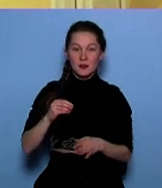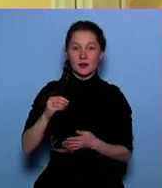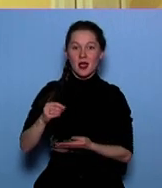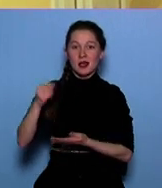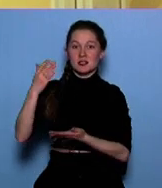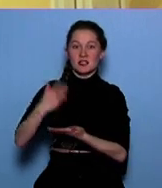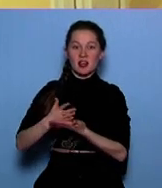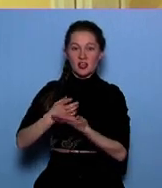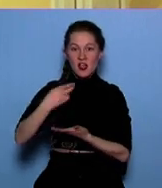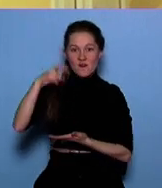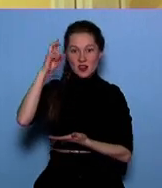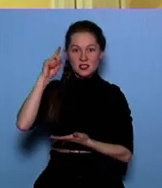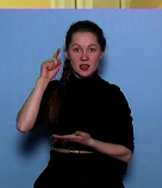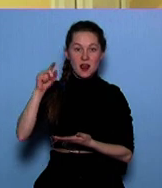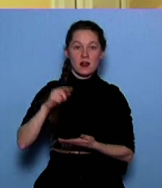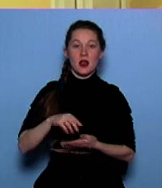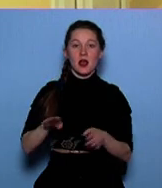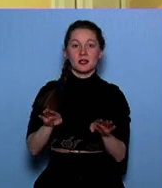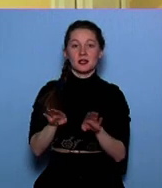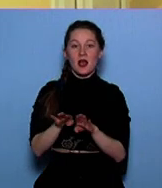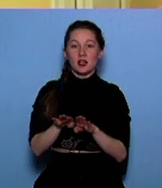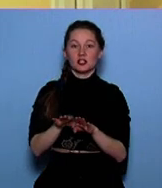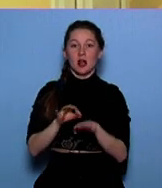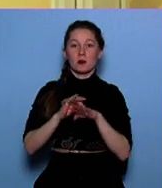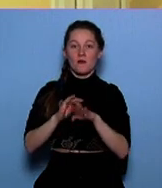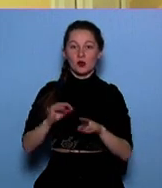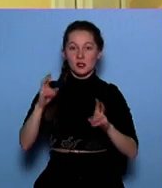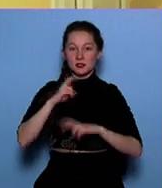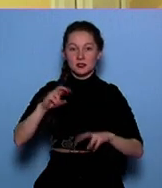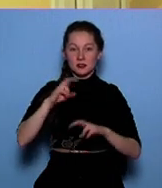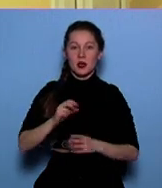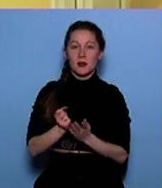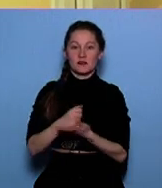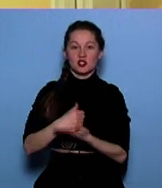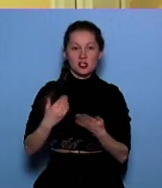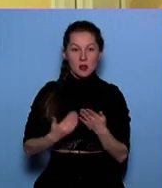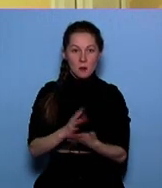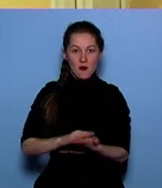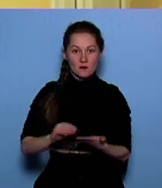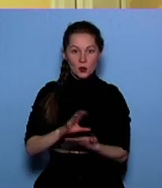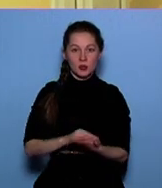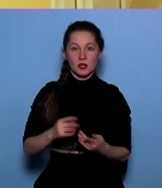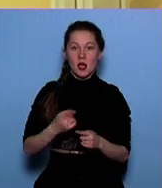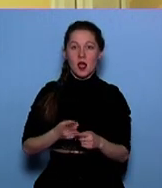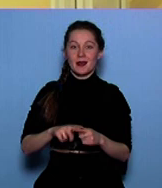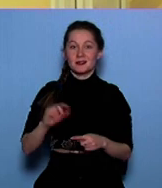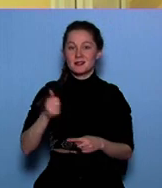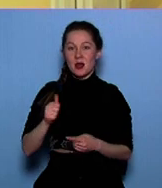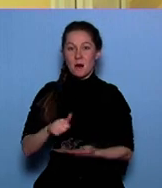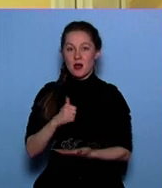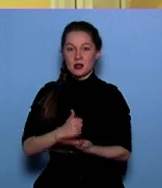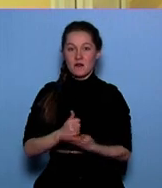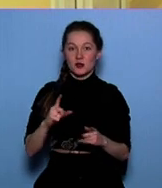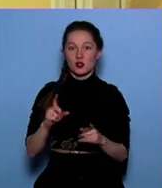страны. Проводится также подтверждение гистологического варианта. Потому что, ещё раз скажу, это практически самое главное для того, чтобы